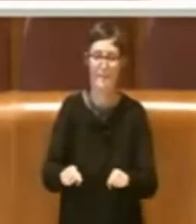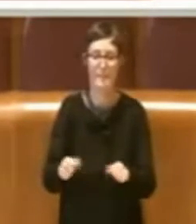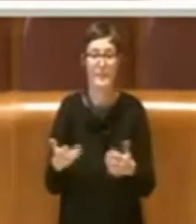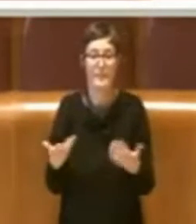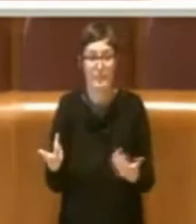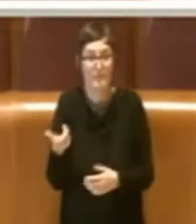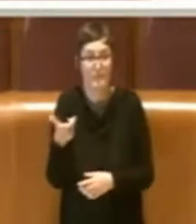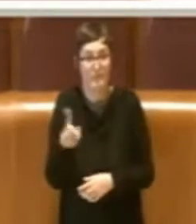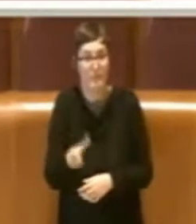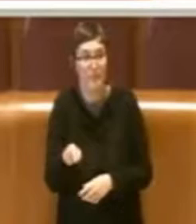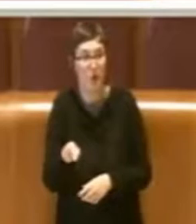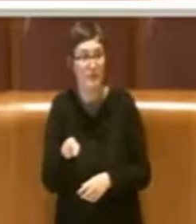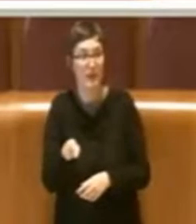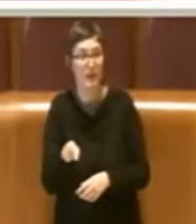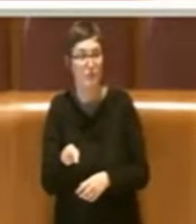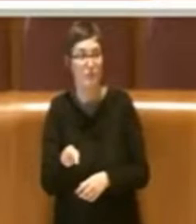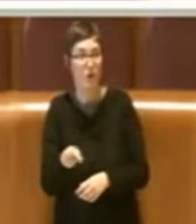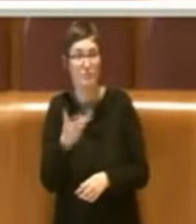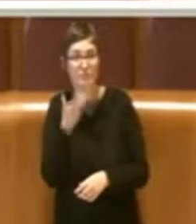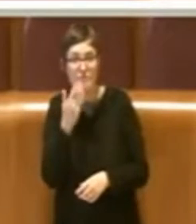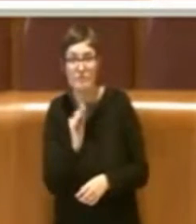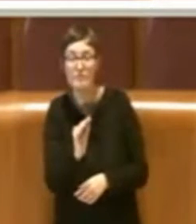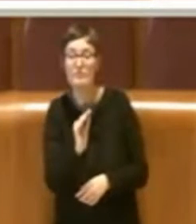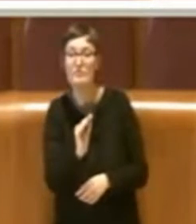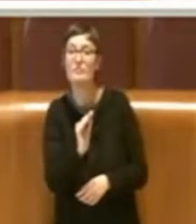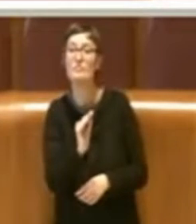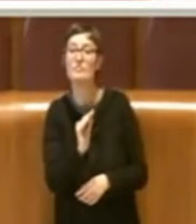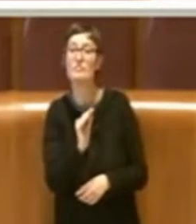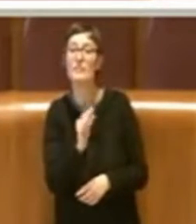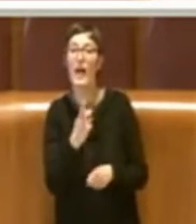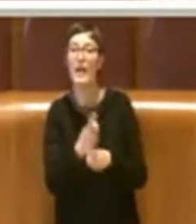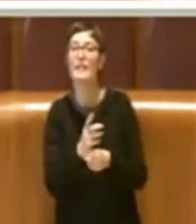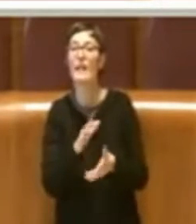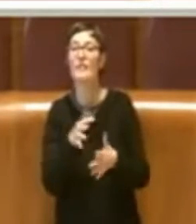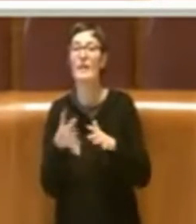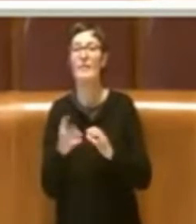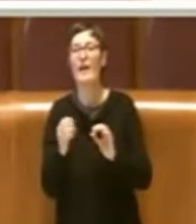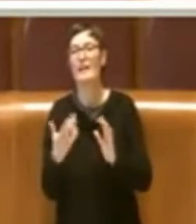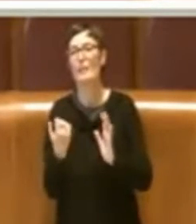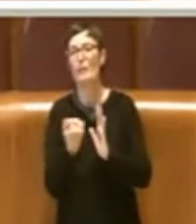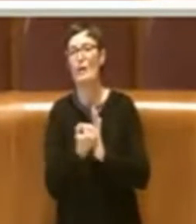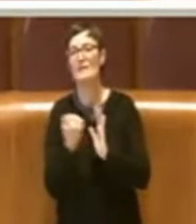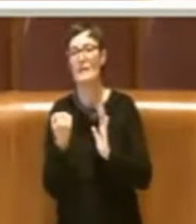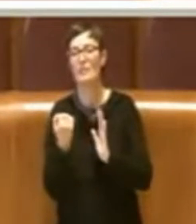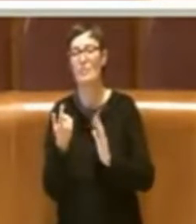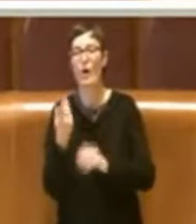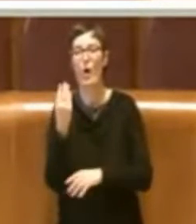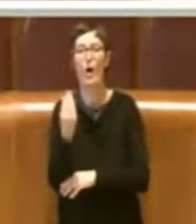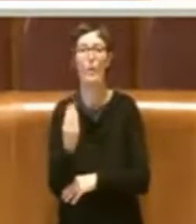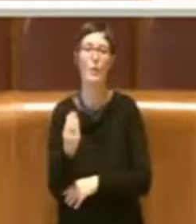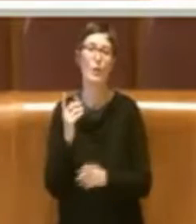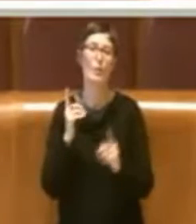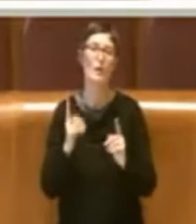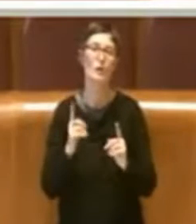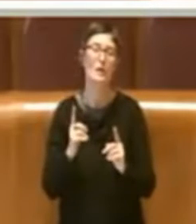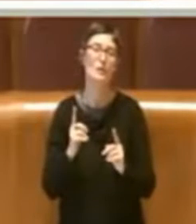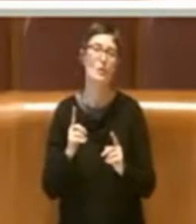diventasse un simbolo di monumento naturale anche come metafora